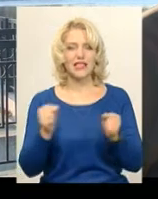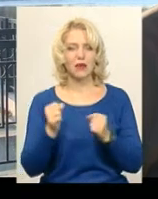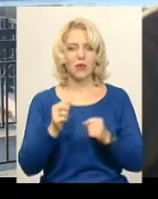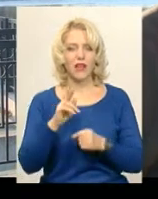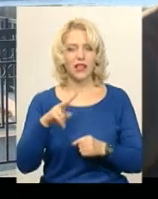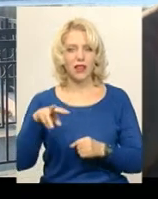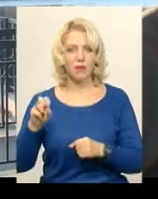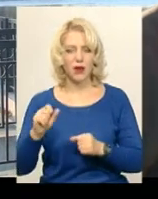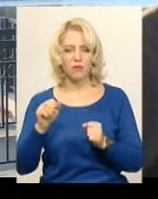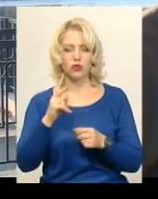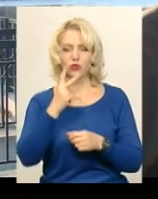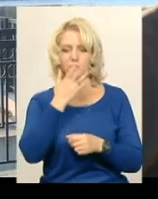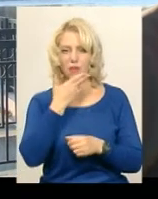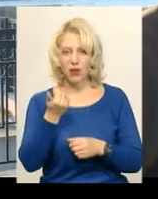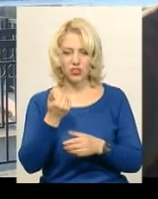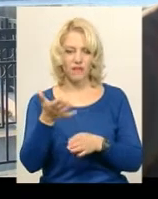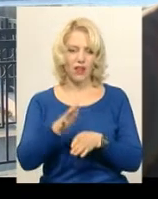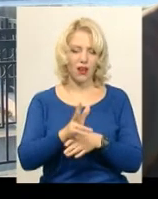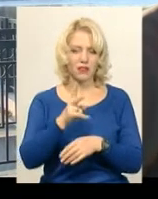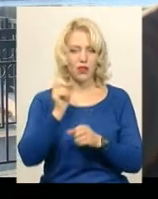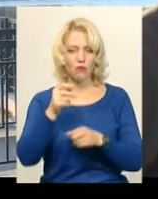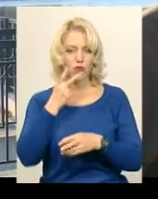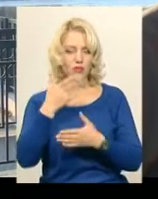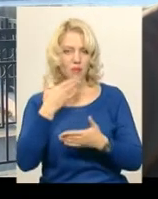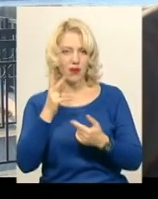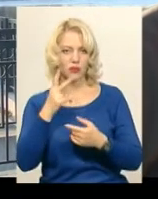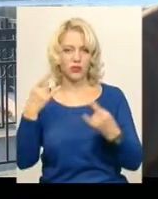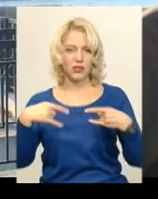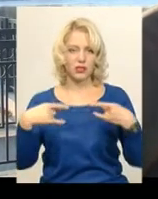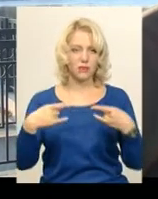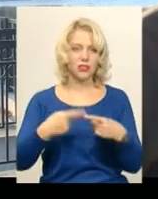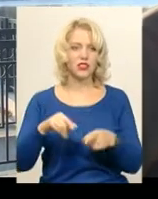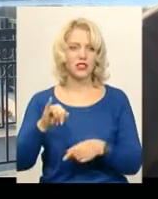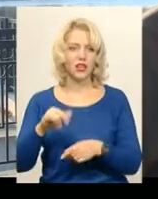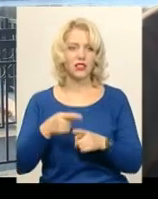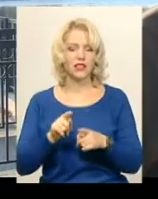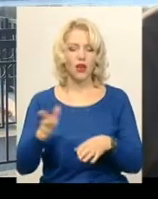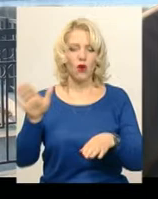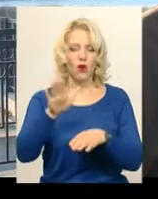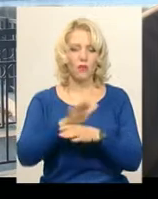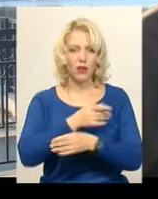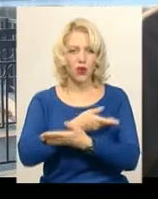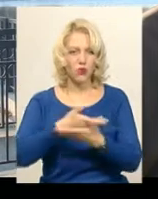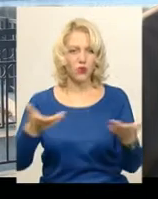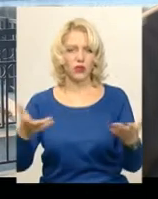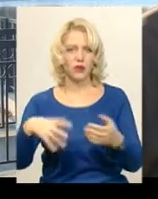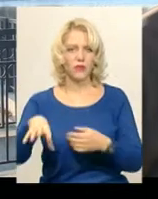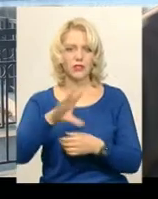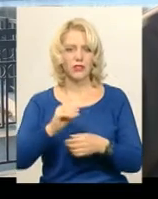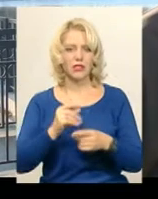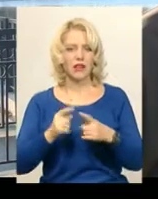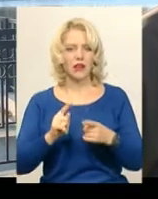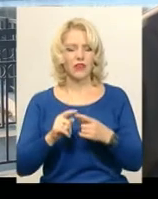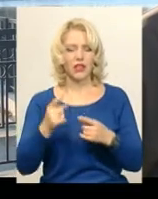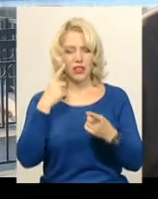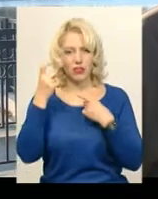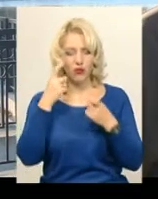хтось не бачив наказ, можливо, хтось не дивився телерепортаж, так, як ми з виданням наказу його оприлюднюємо в засобах маси інформації. Перші дні